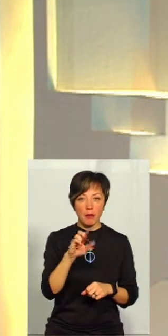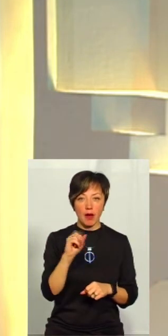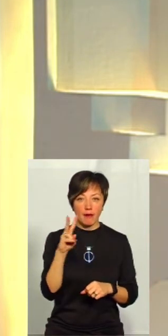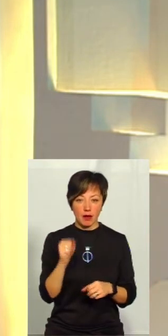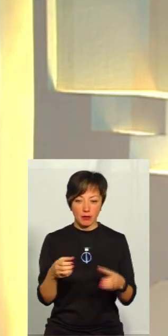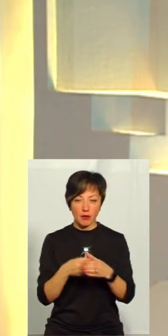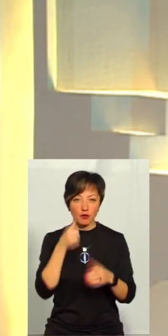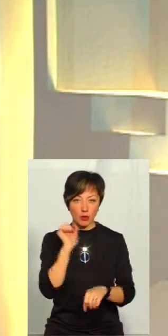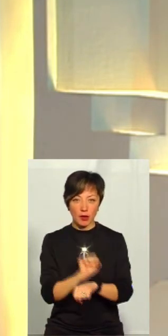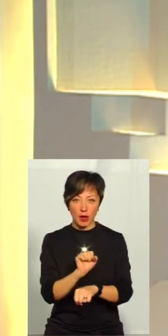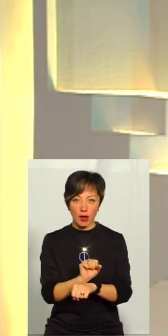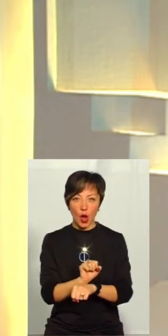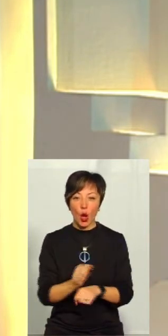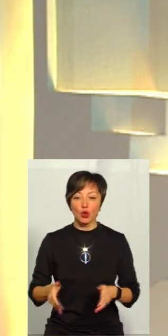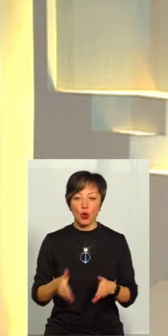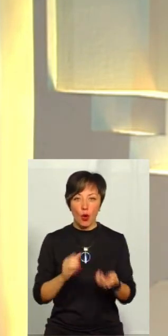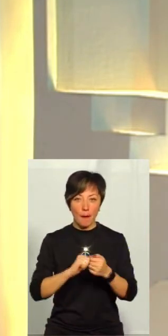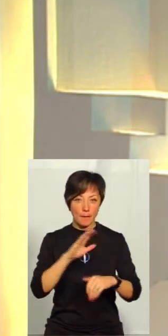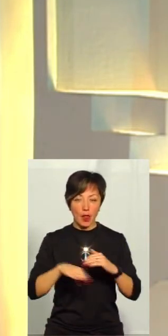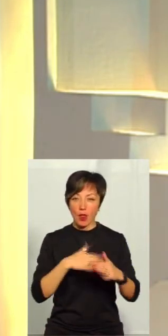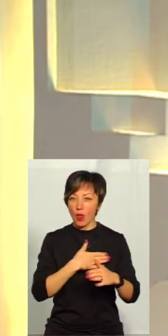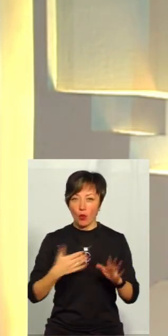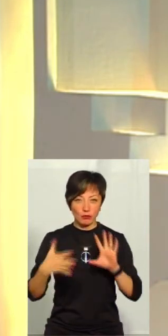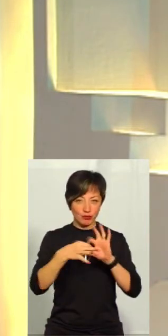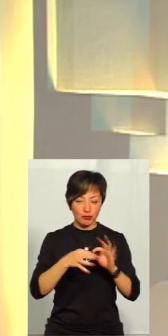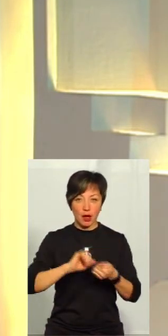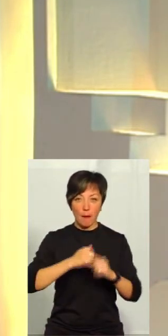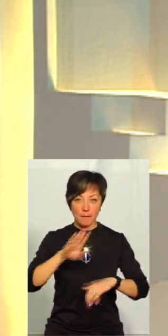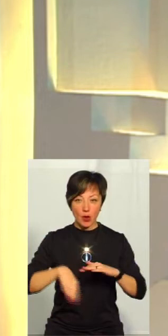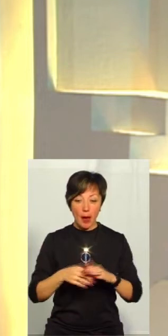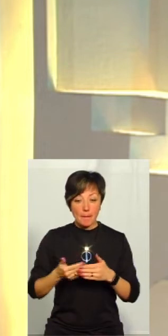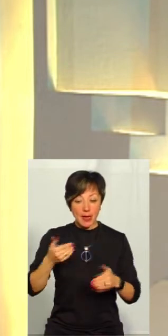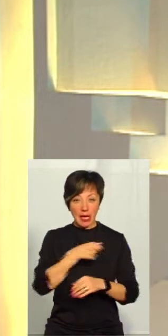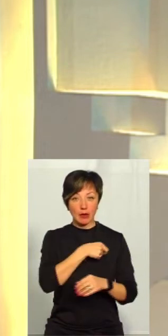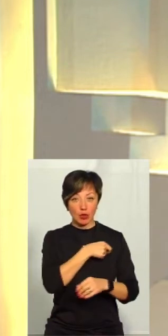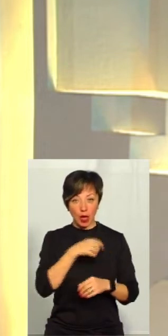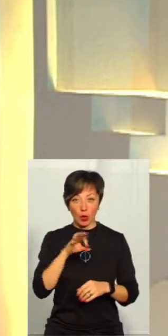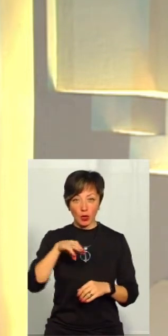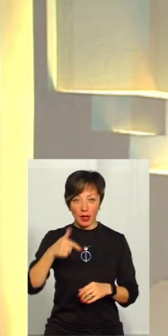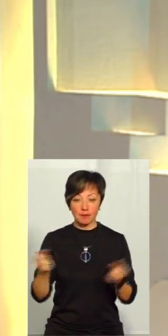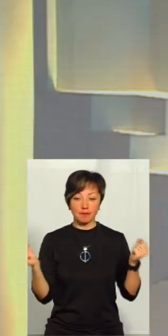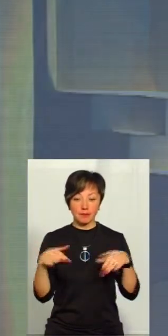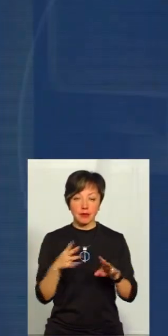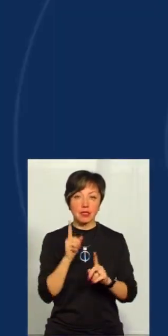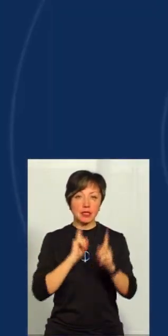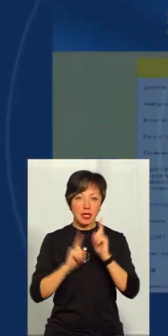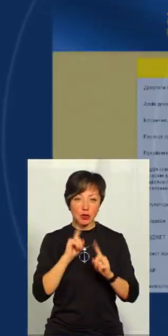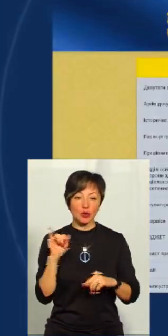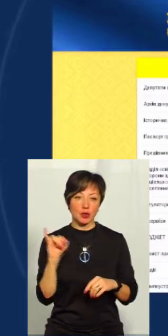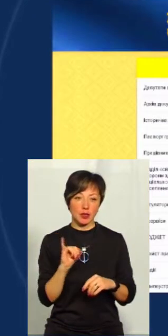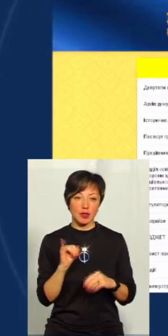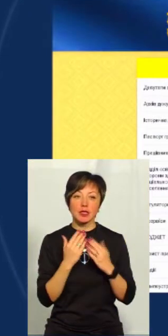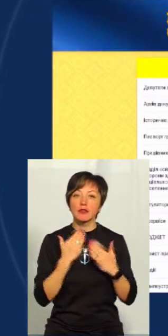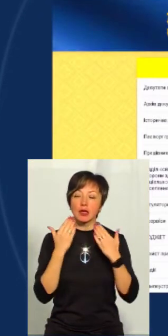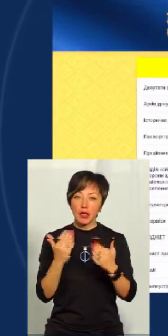перекривали дороги на Кам'янечині, бо не хочуть приєднуватися до Кам'янця, а перед тим депутати Колобаєвської ОТГ скликали позачергову сесію і